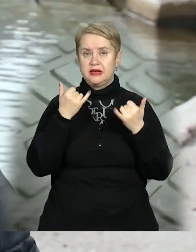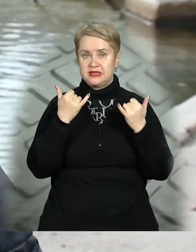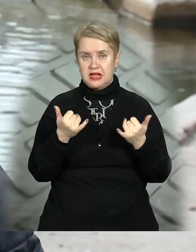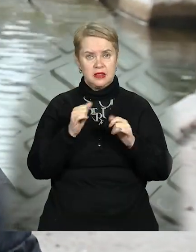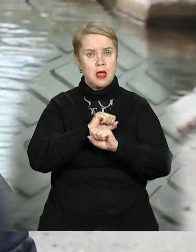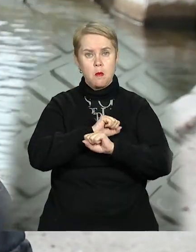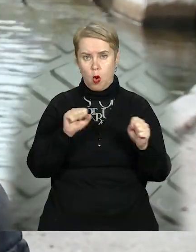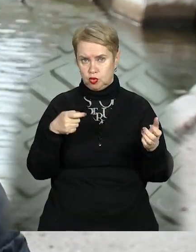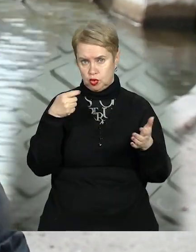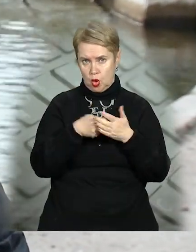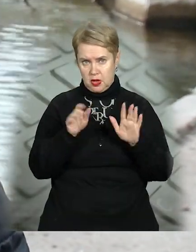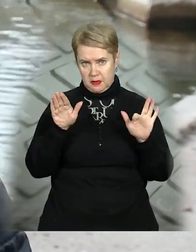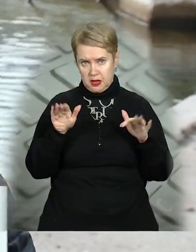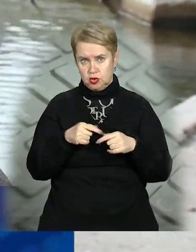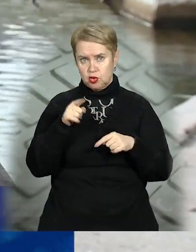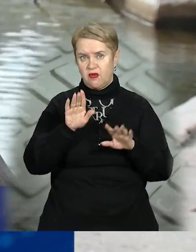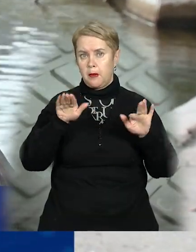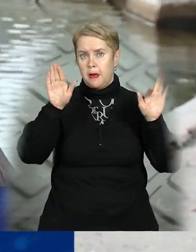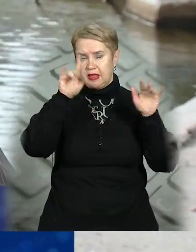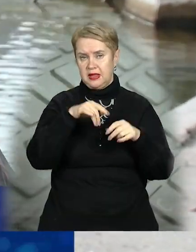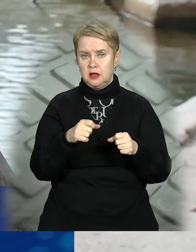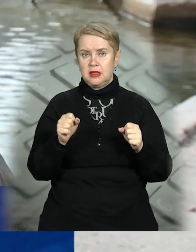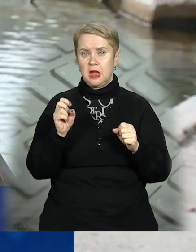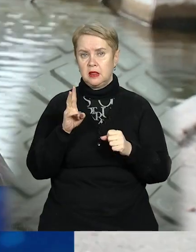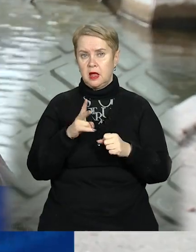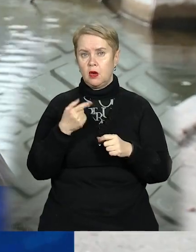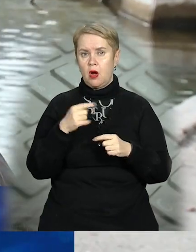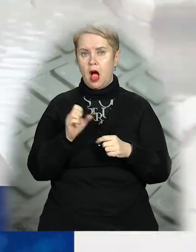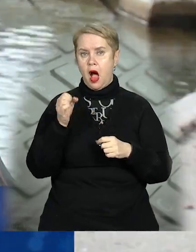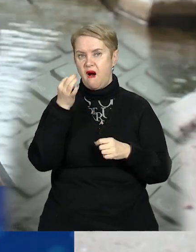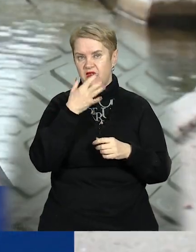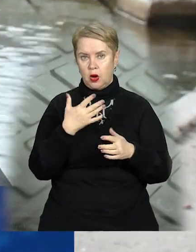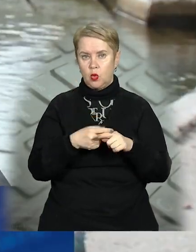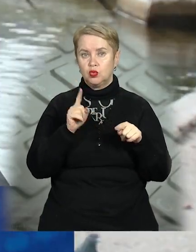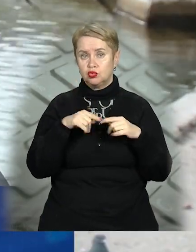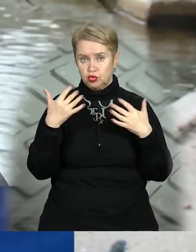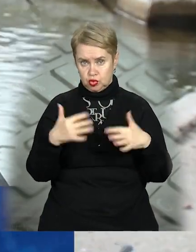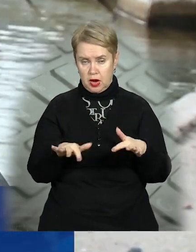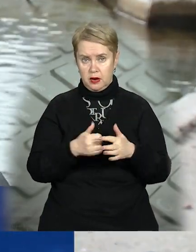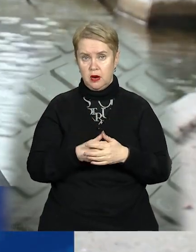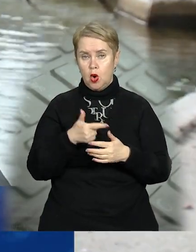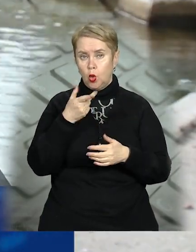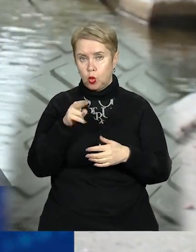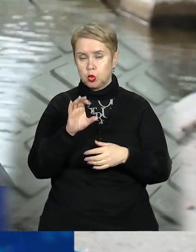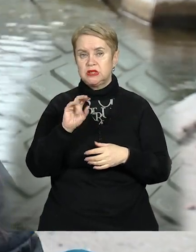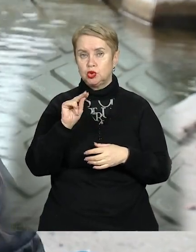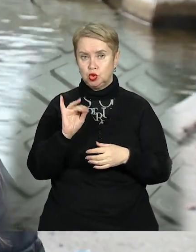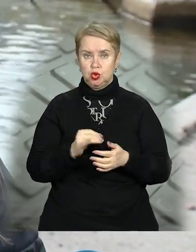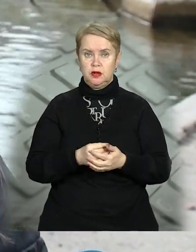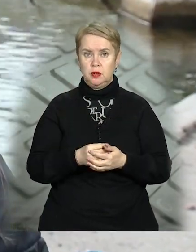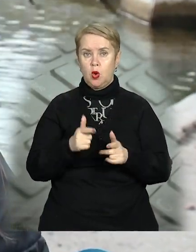не можна підгодовувати птахів, щоб вони полетіли на зимівлю у Північну Африку. Вже в грудні, в січні